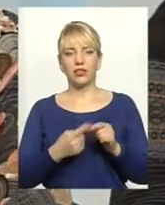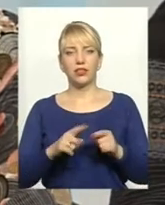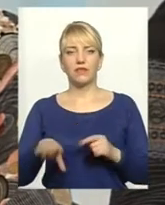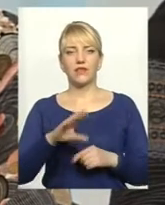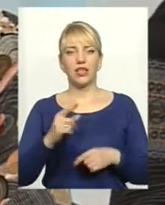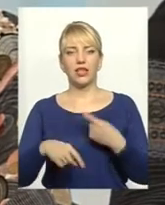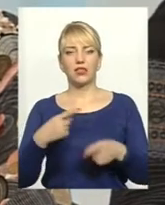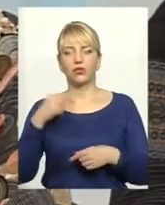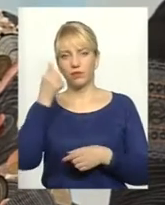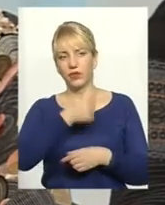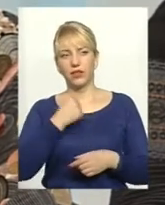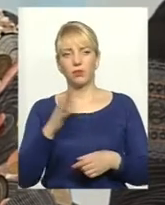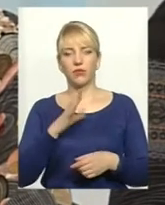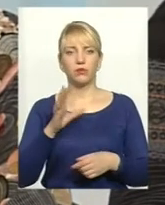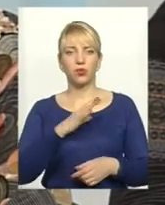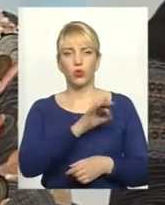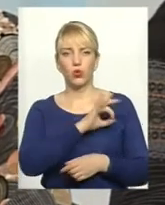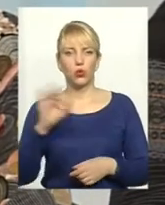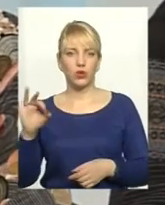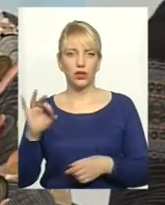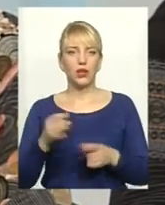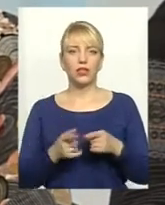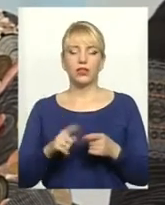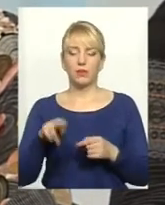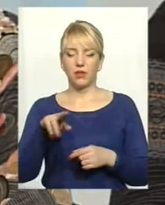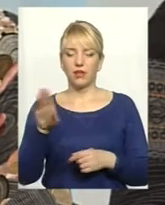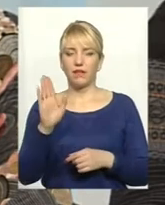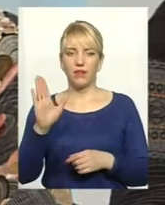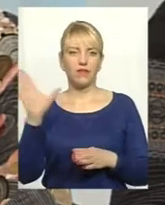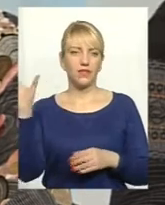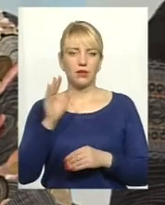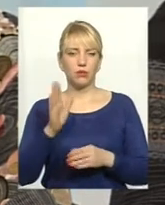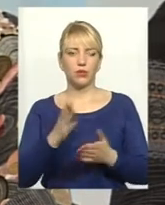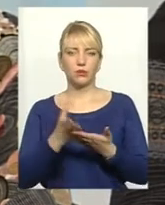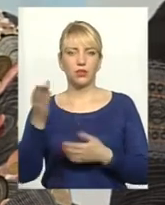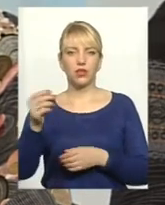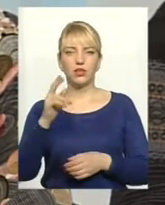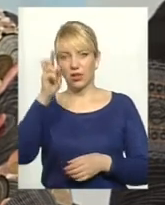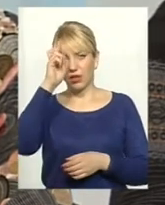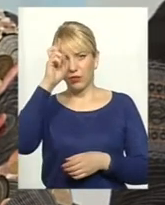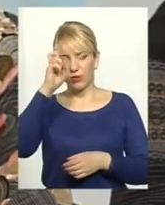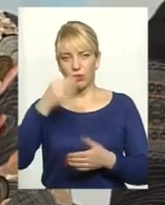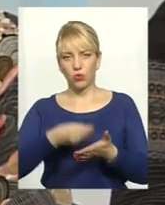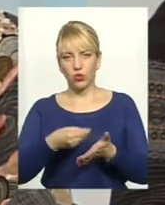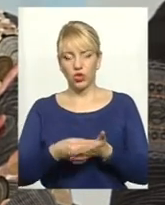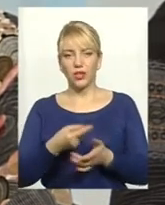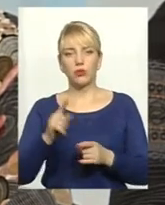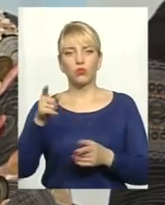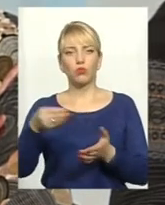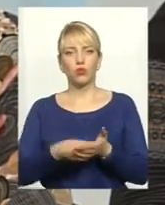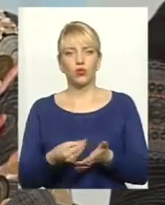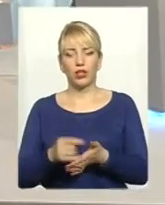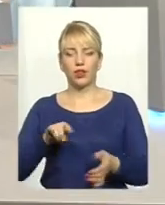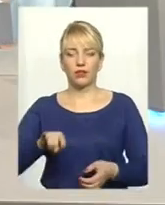наступний рік має бути ноль. Все ПДВ абсолютно буде йти в бюджет, тому що в бюджеті дірка, і там гроші треба.